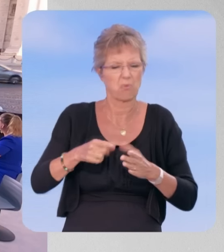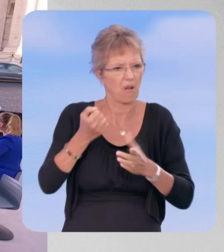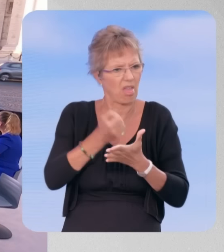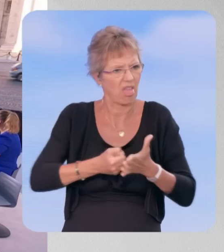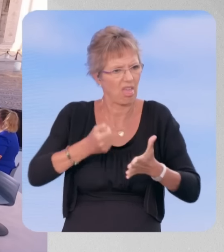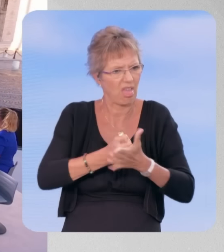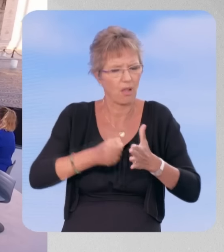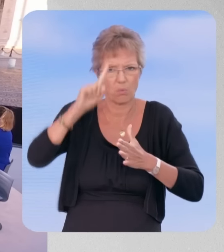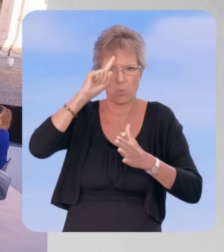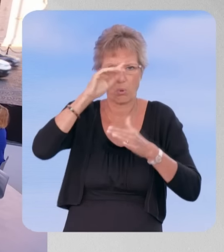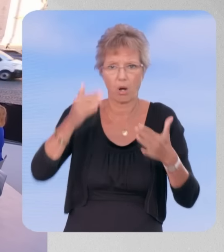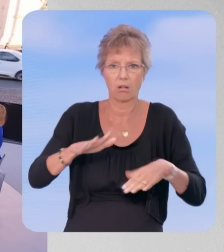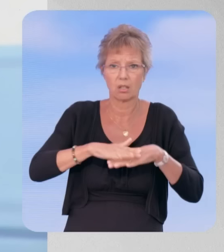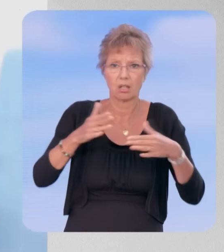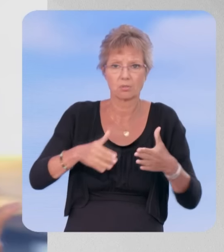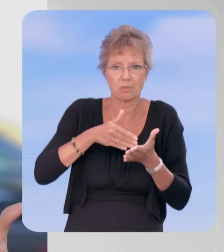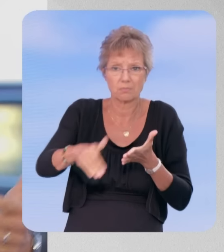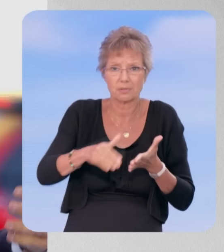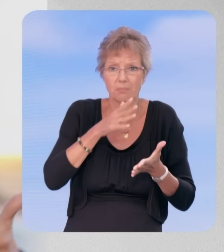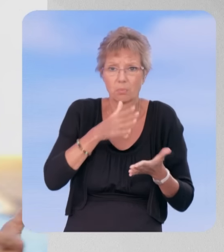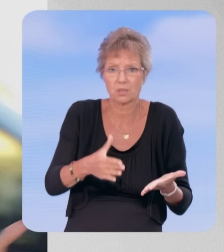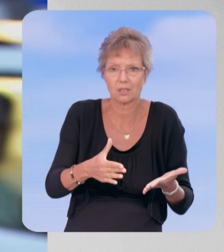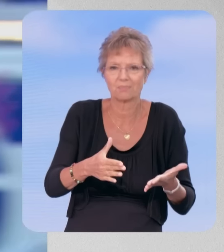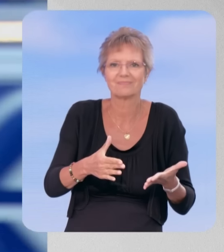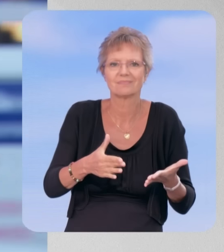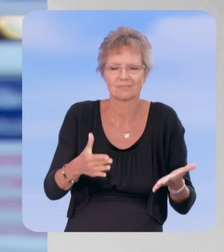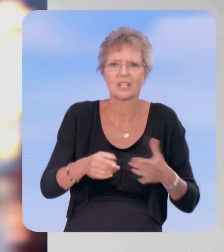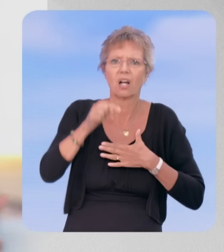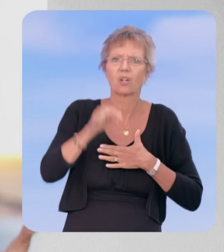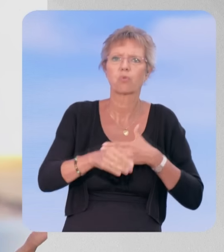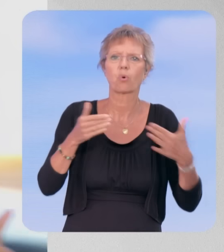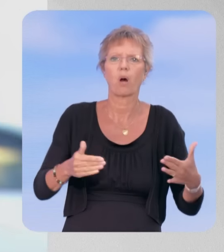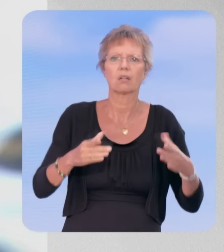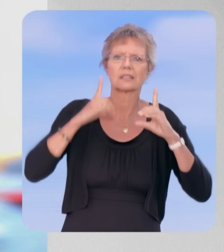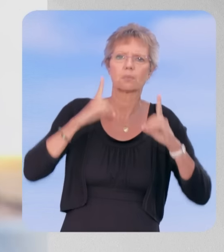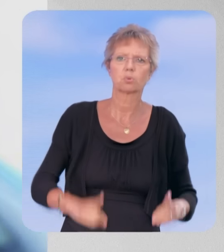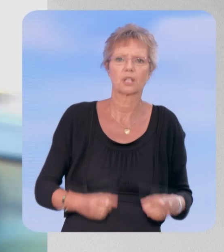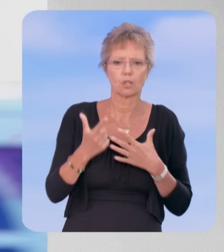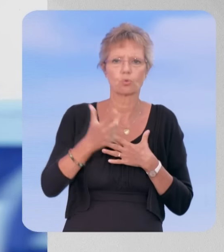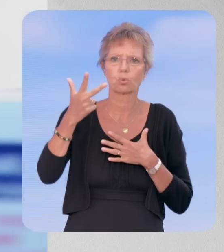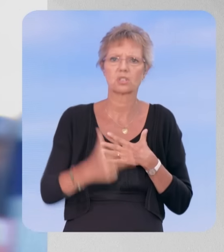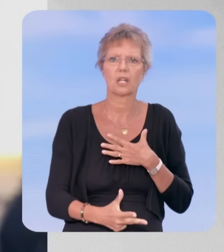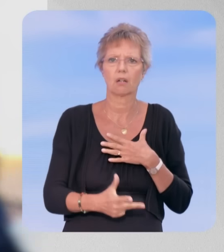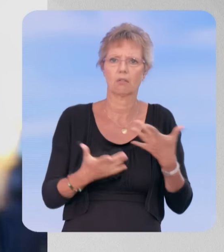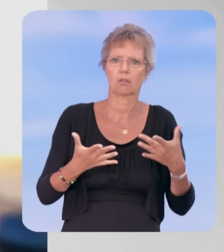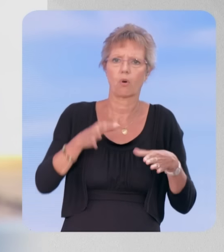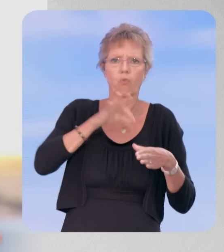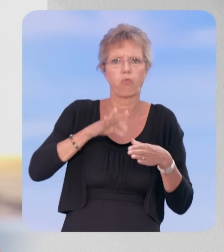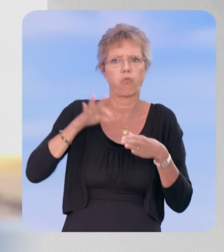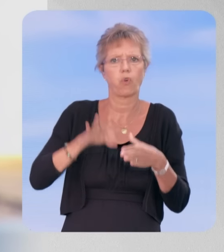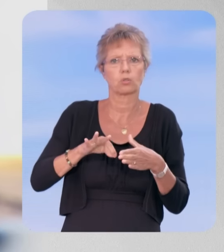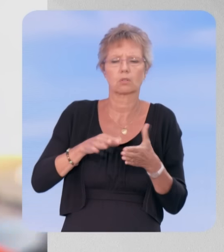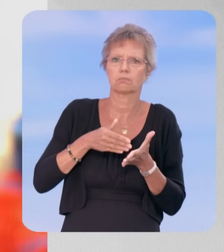quand on regarde, ça n'a aucune chance d'être adopté puisque l'un des éléments, c'est qu'il faudrait qu'il les deux tiers de l'Assemblée nationale qui, au final,